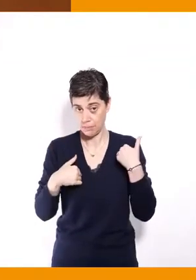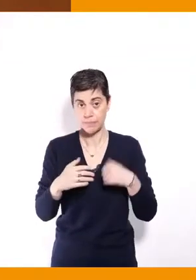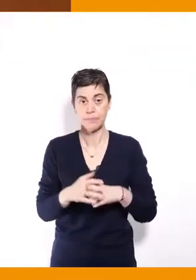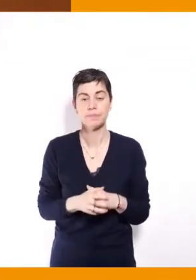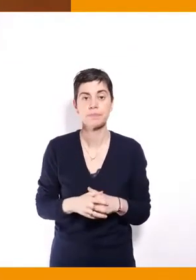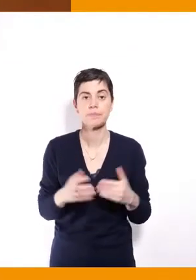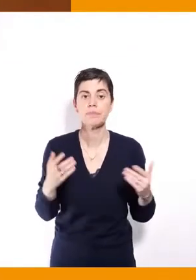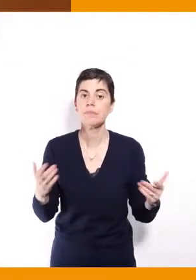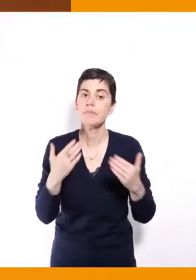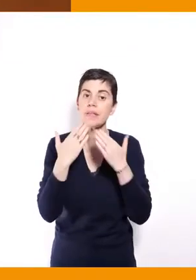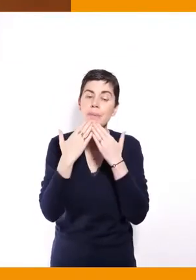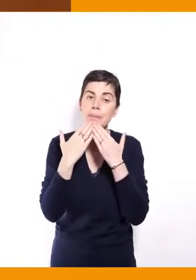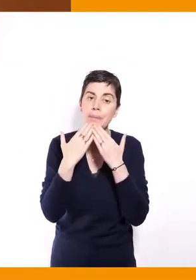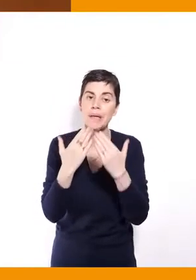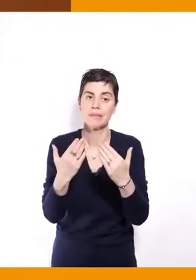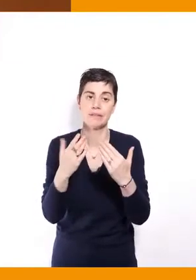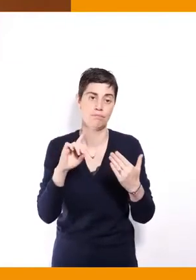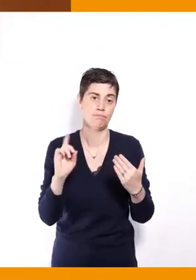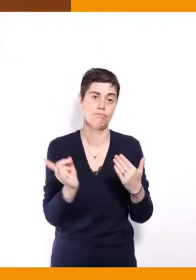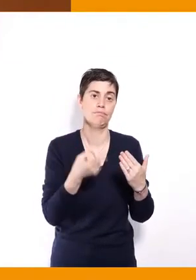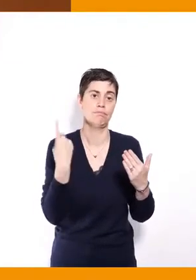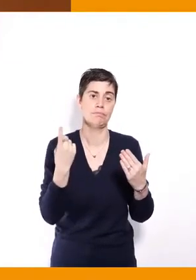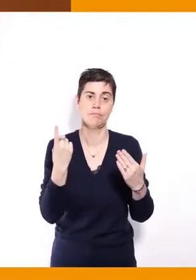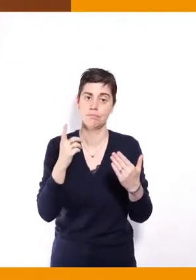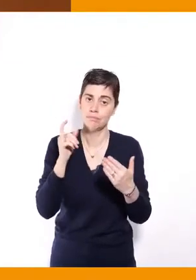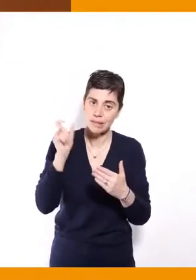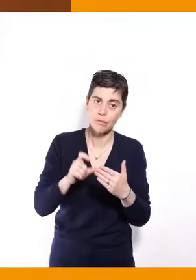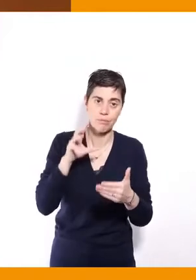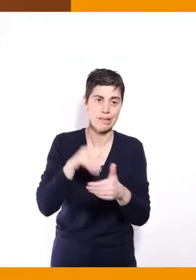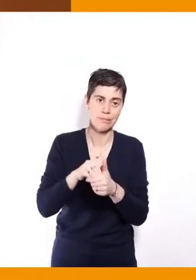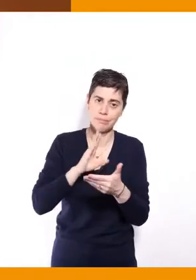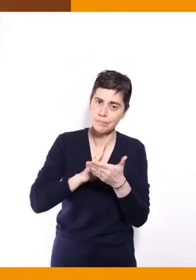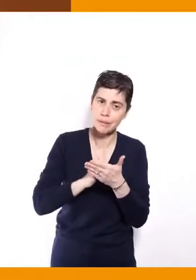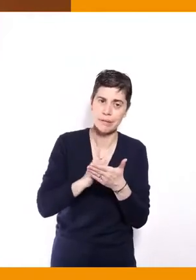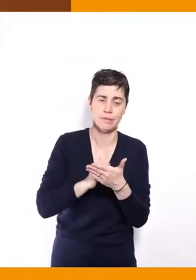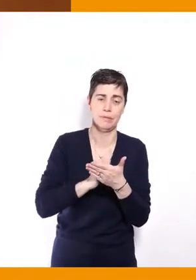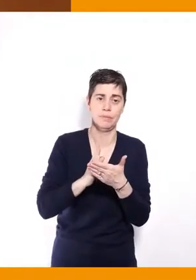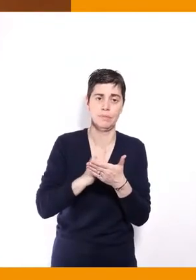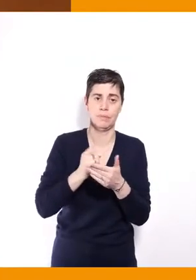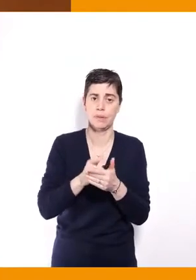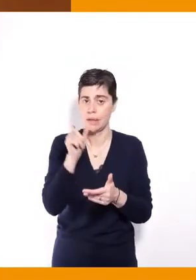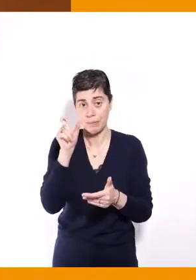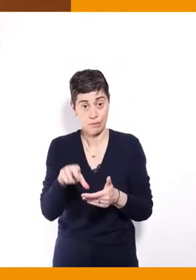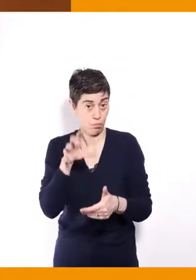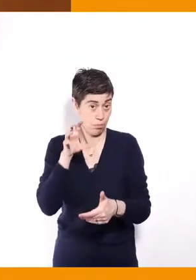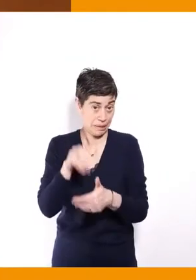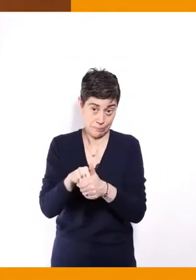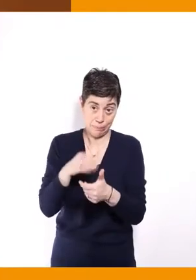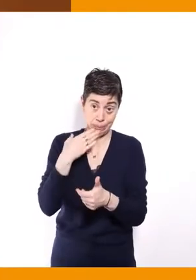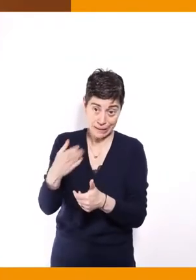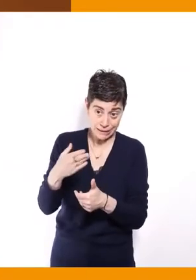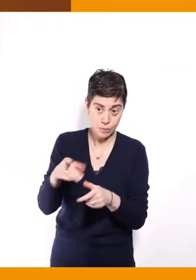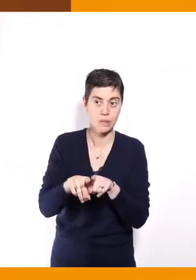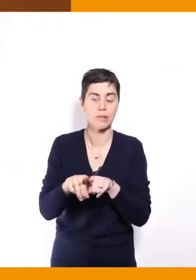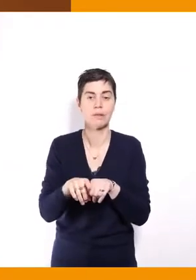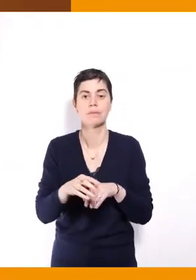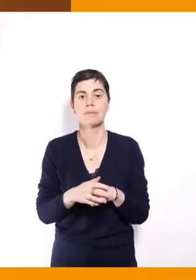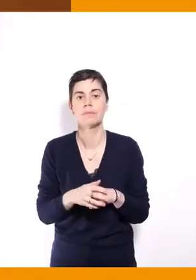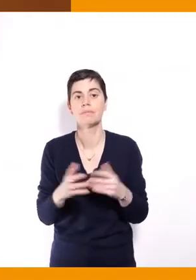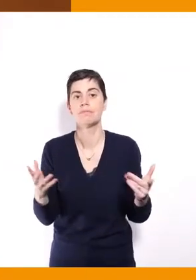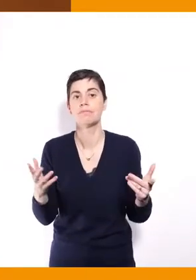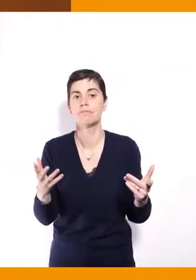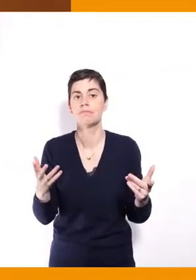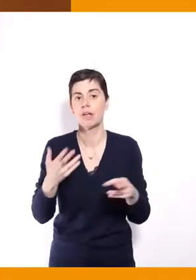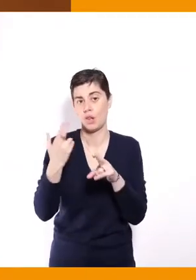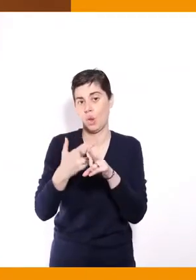Je tiens à remercier évidemment tous ceux qui l'ont préparé, ceux qui ont participé et je vais les citer